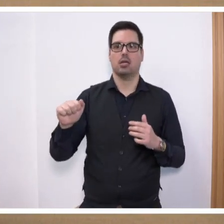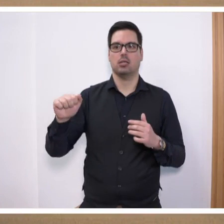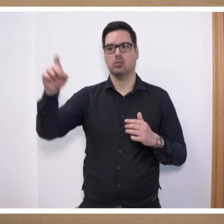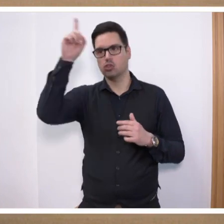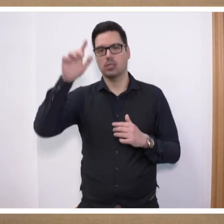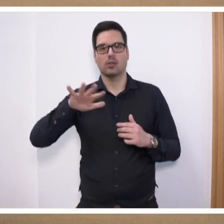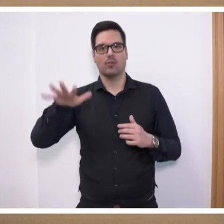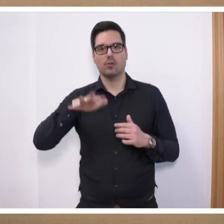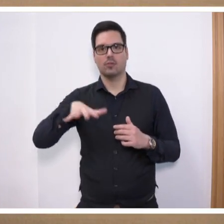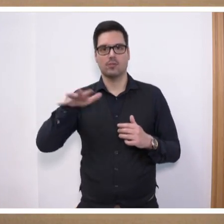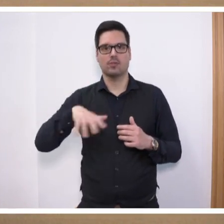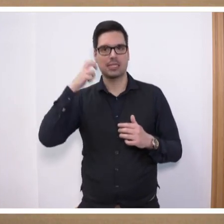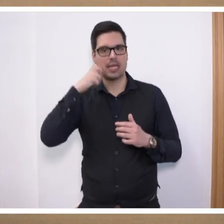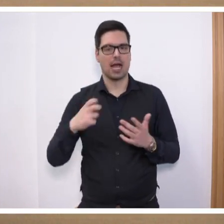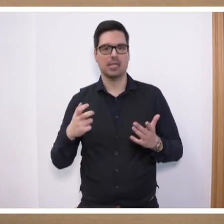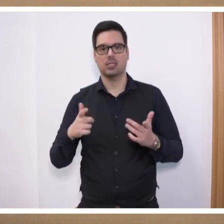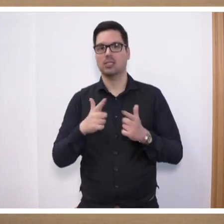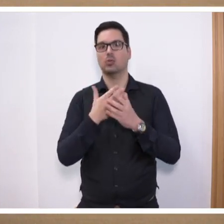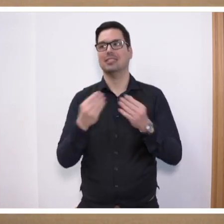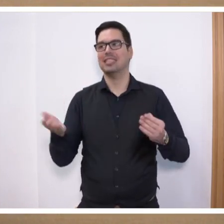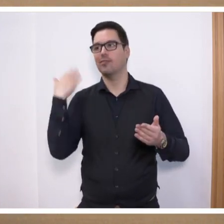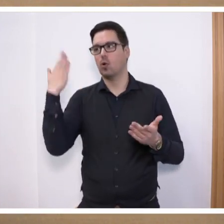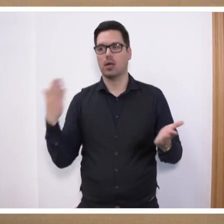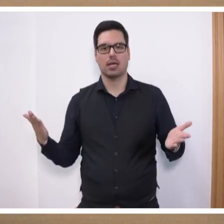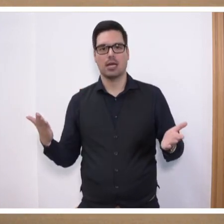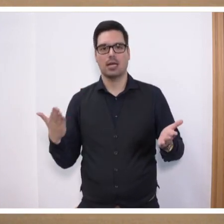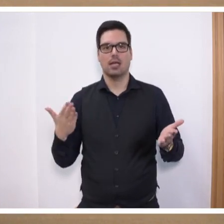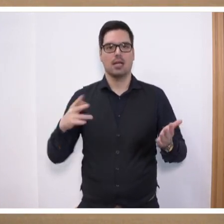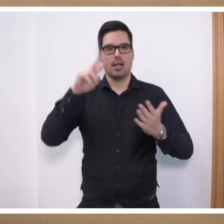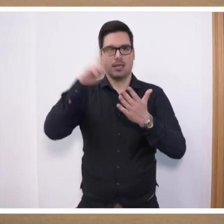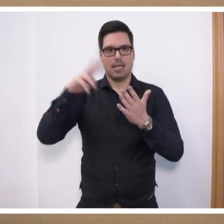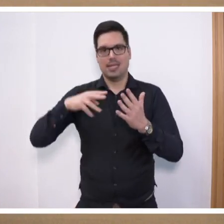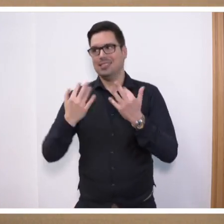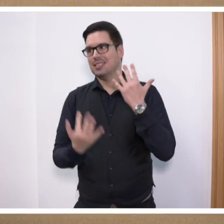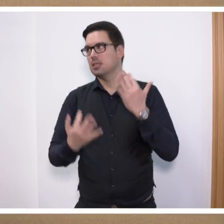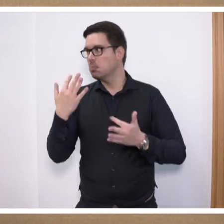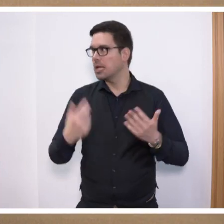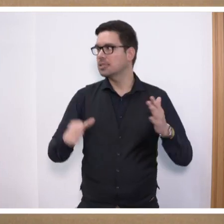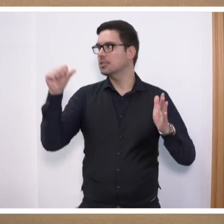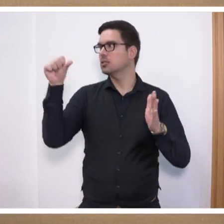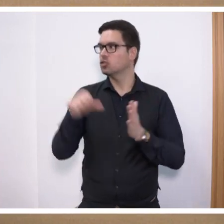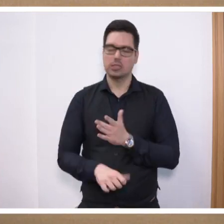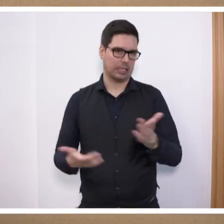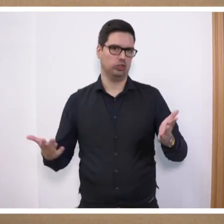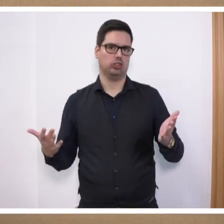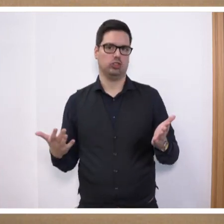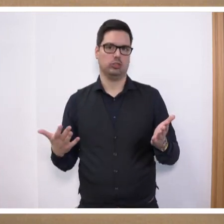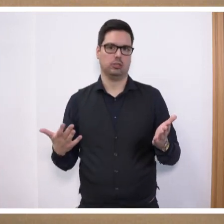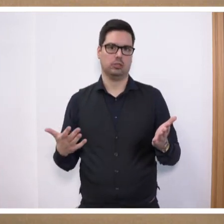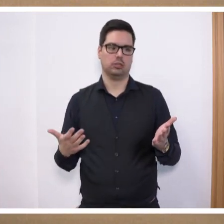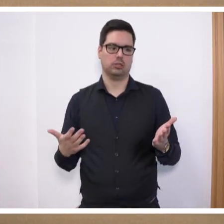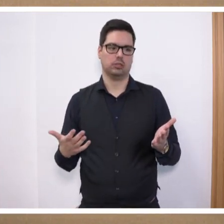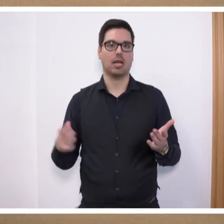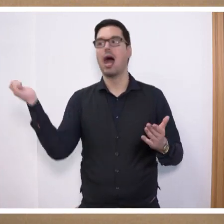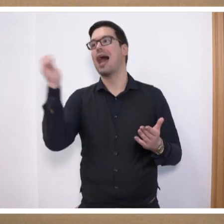-Jährige haben so schlecht abgeschnitten wie nie zuvor. Lesen und Mathematik wurden die niedrigsten Werte gemessen. Das sind